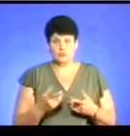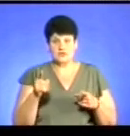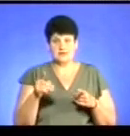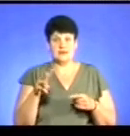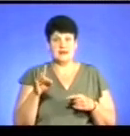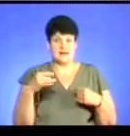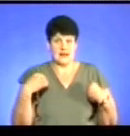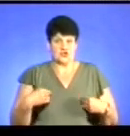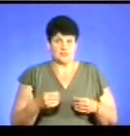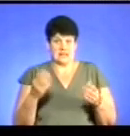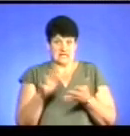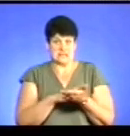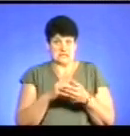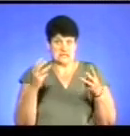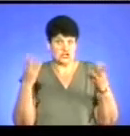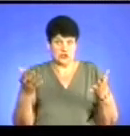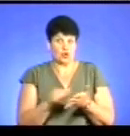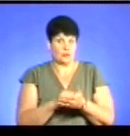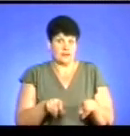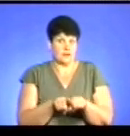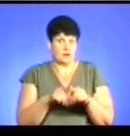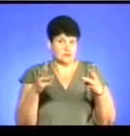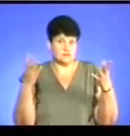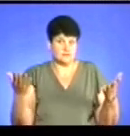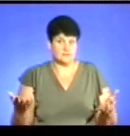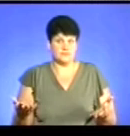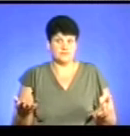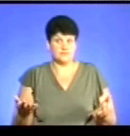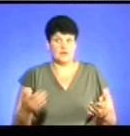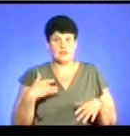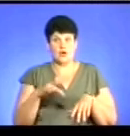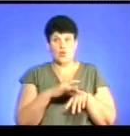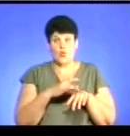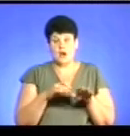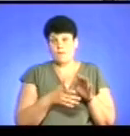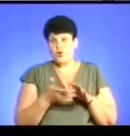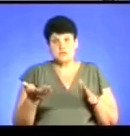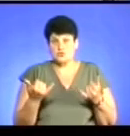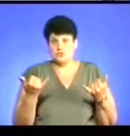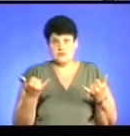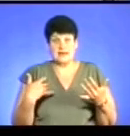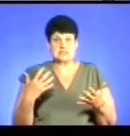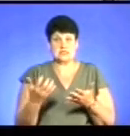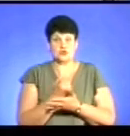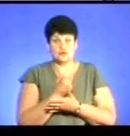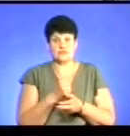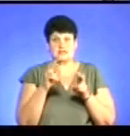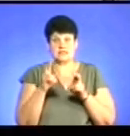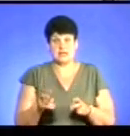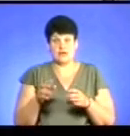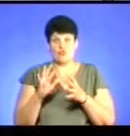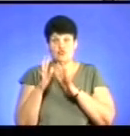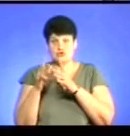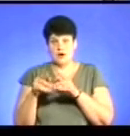речі були знищені, і документи також знищені, все спалено. Вони голі босі, фактично. Сьогодні я їх знайшов буквально, вони сиділи в кущах,